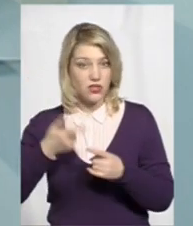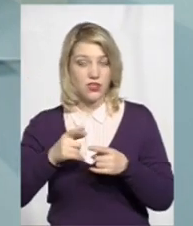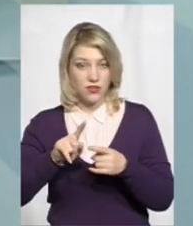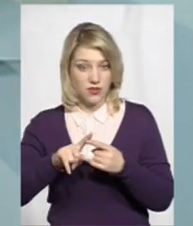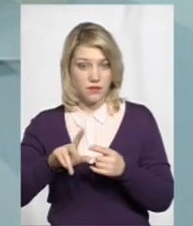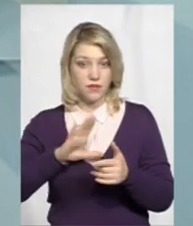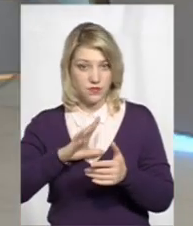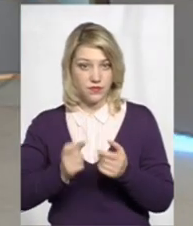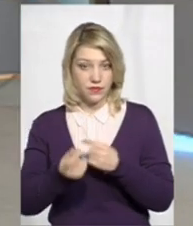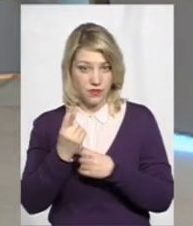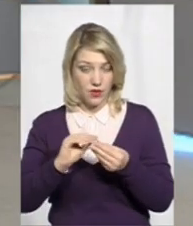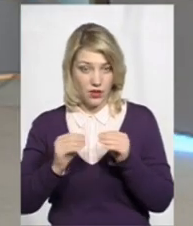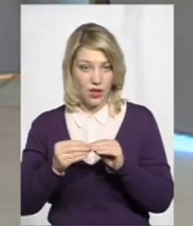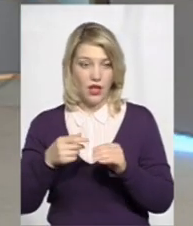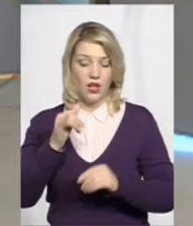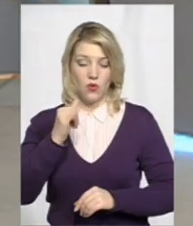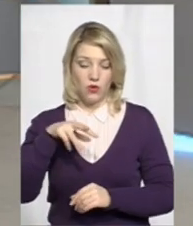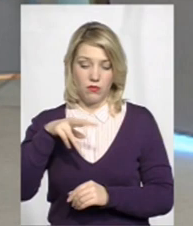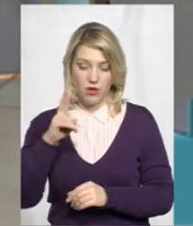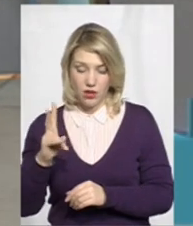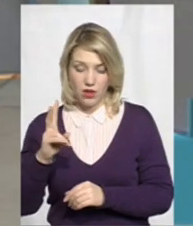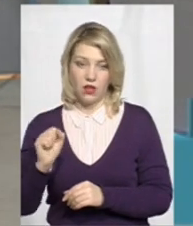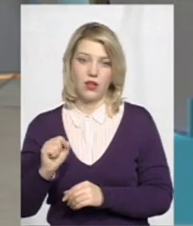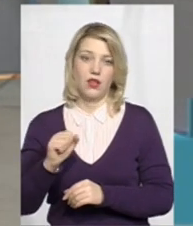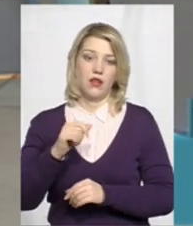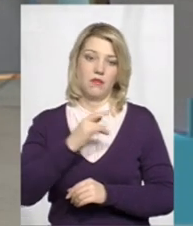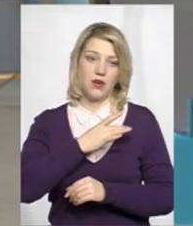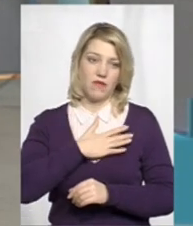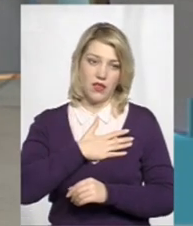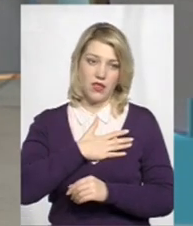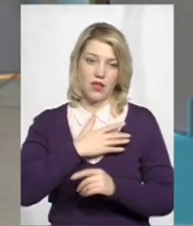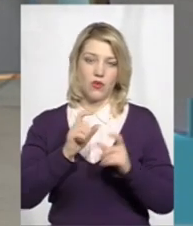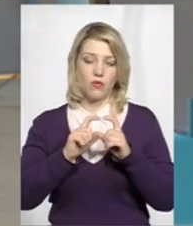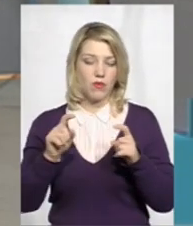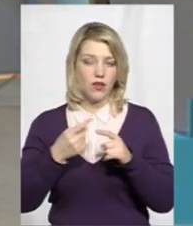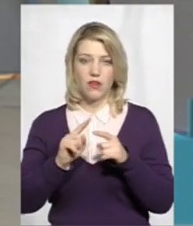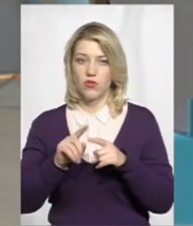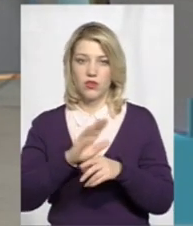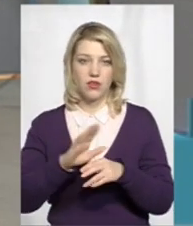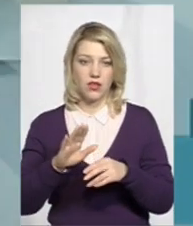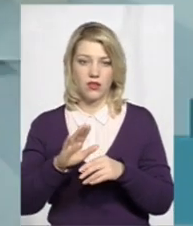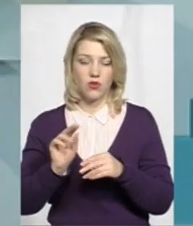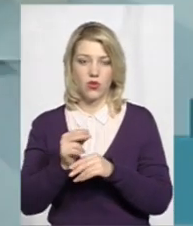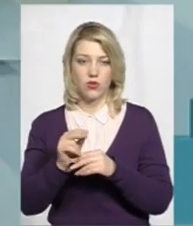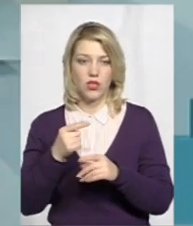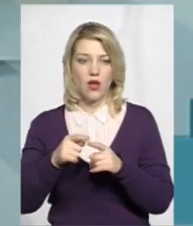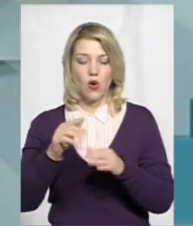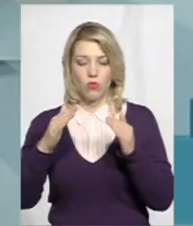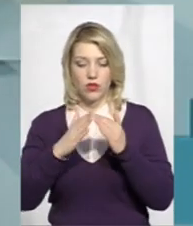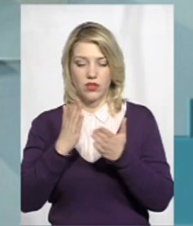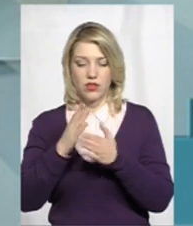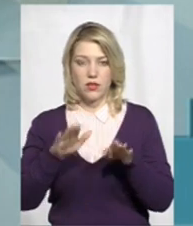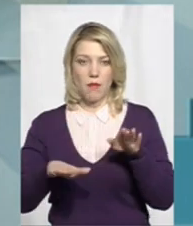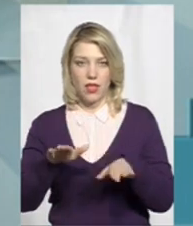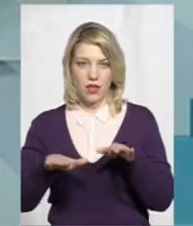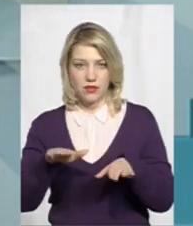нас будинки УМК і приватні компанії, вони їх не кредитують. Тобто, будинка є баланс, і